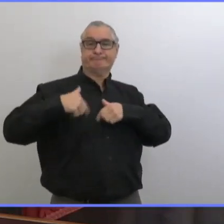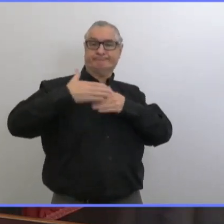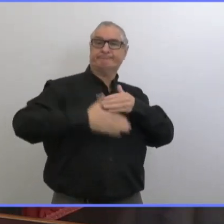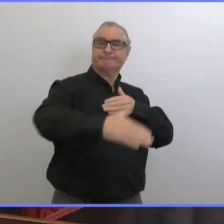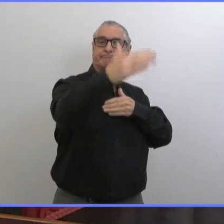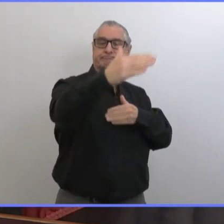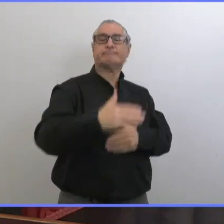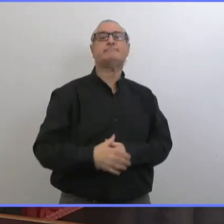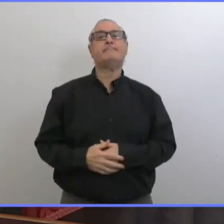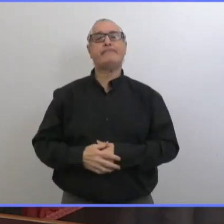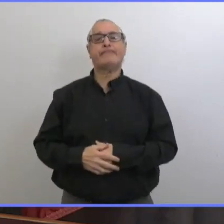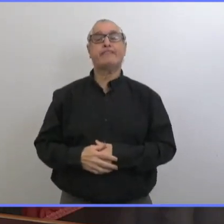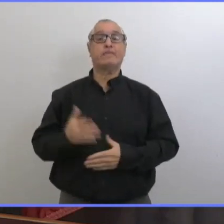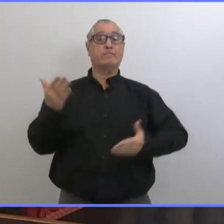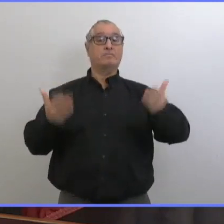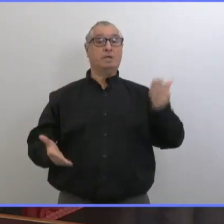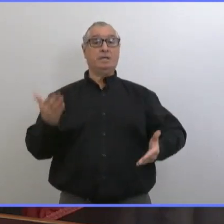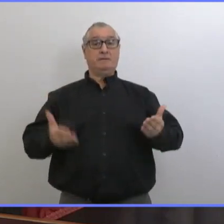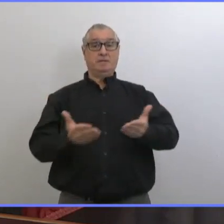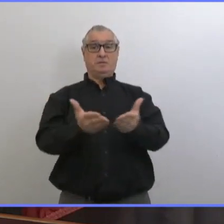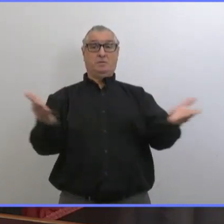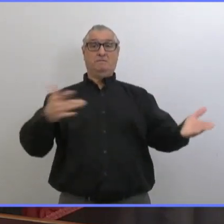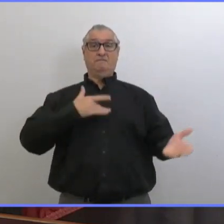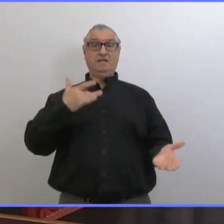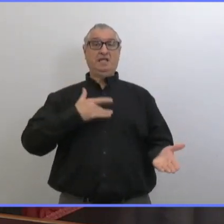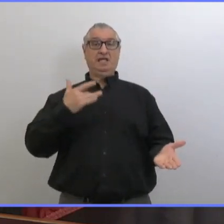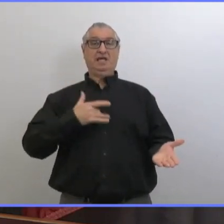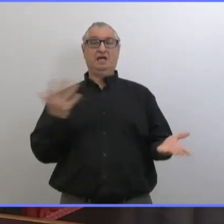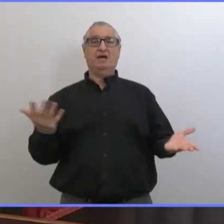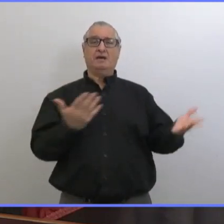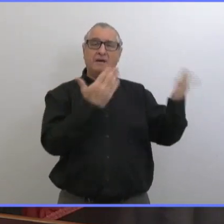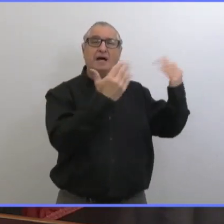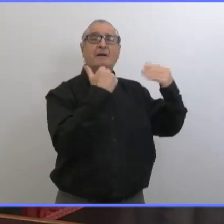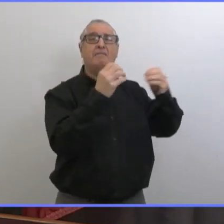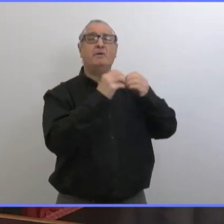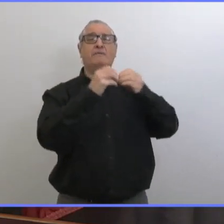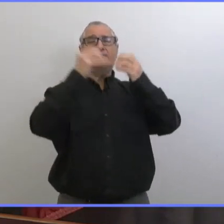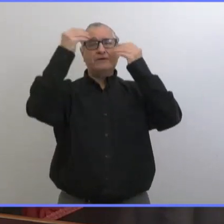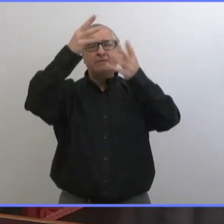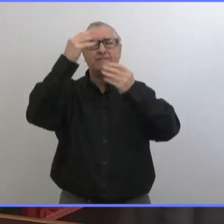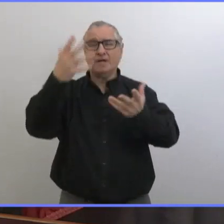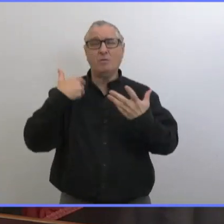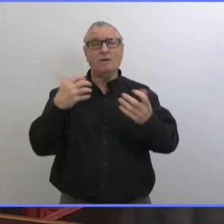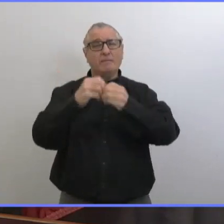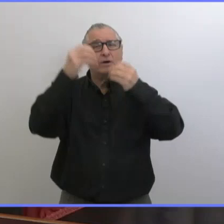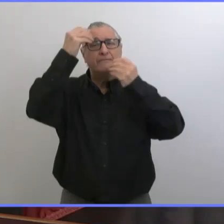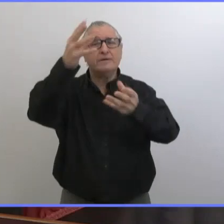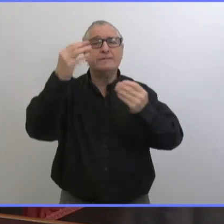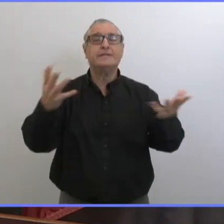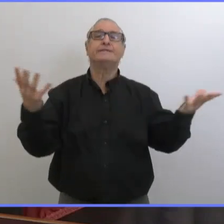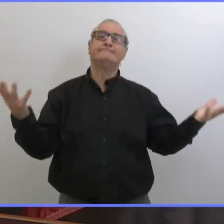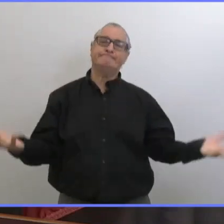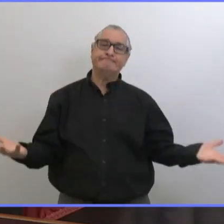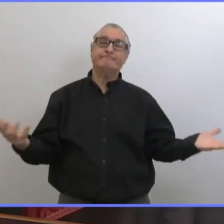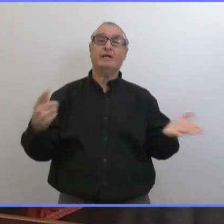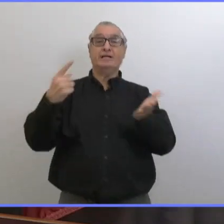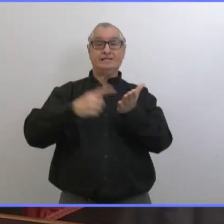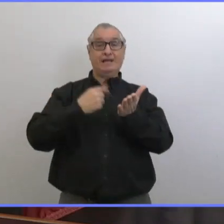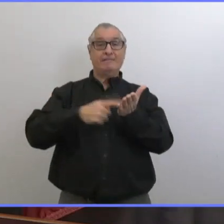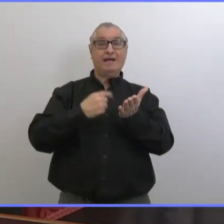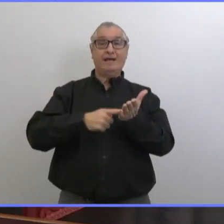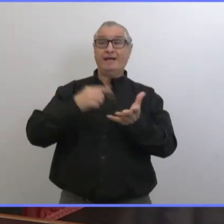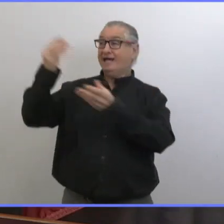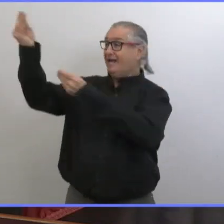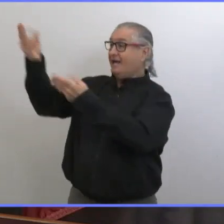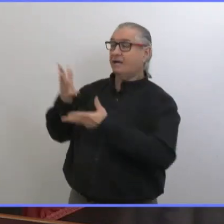passe. Peut-être qu'on fournit trop de renseignements, mais quand les renseignements changent tous les jours et